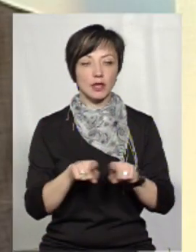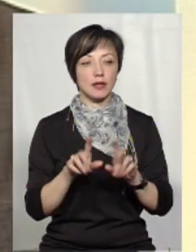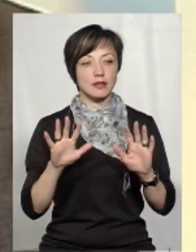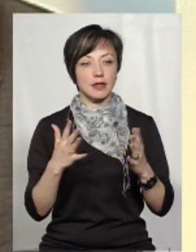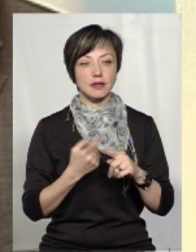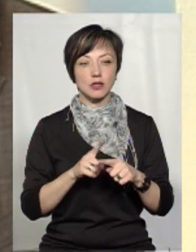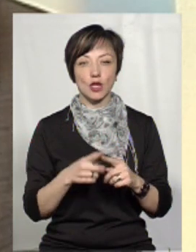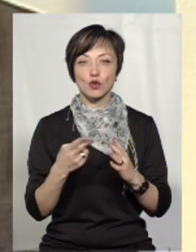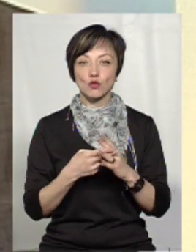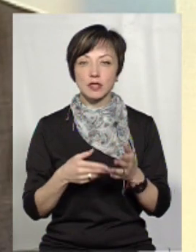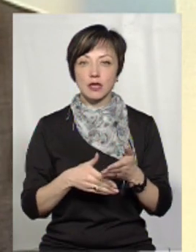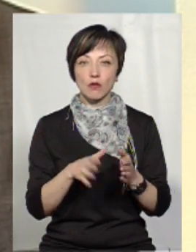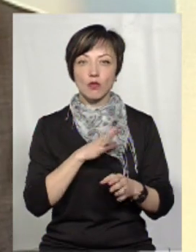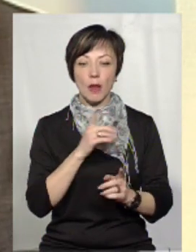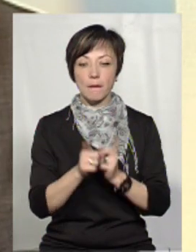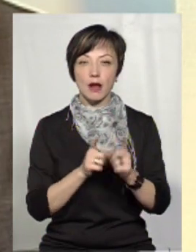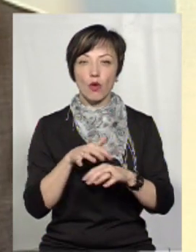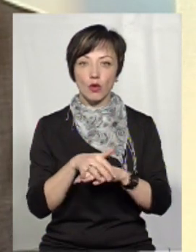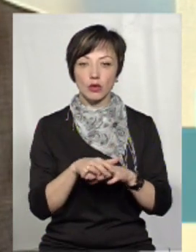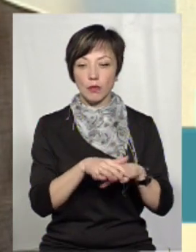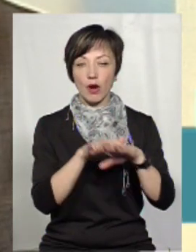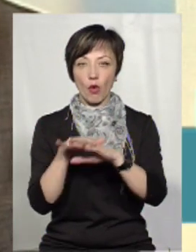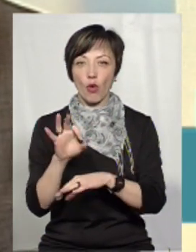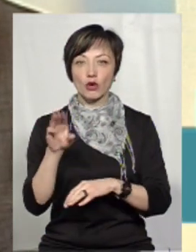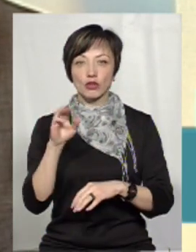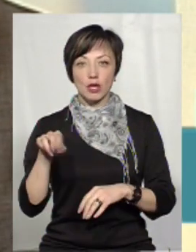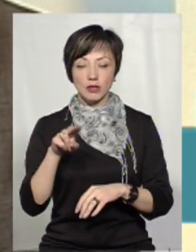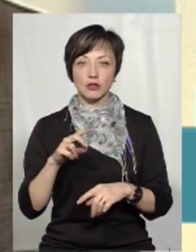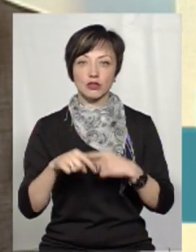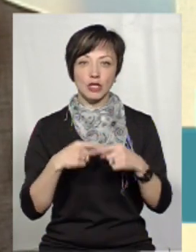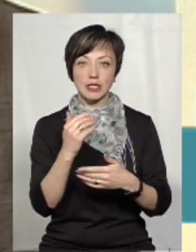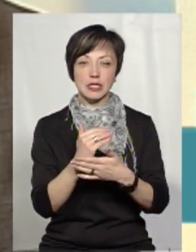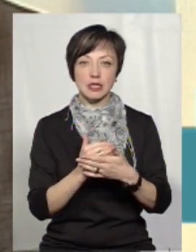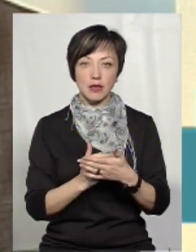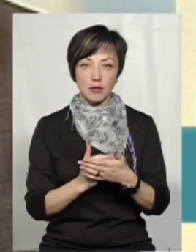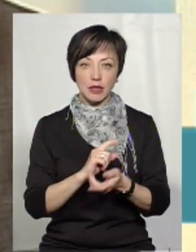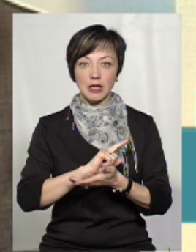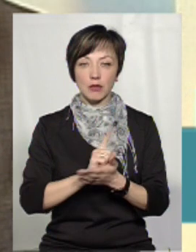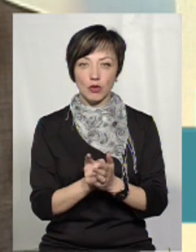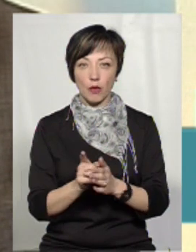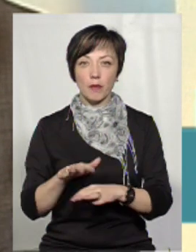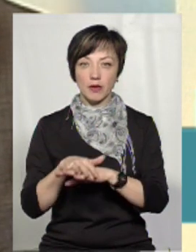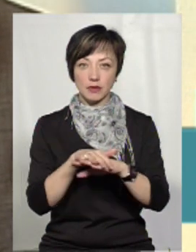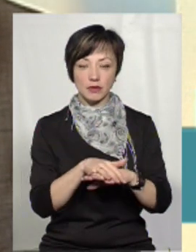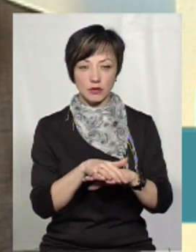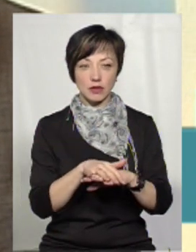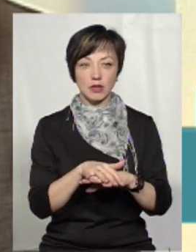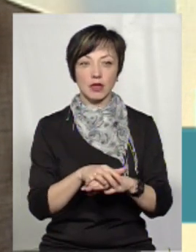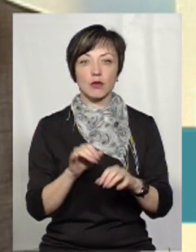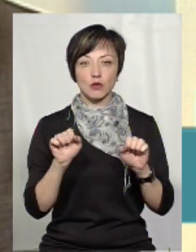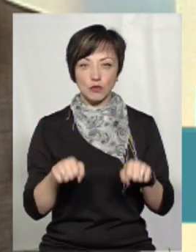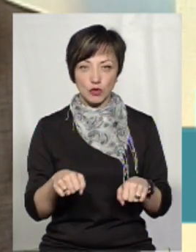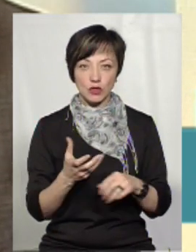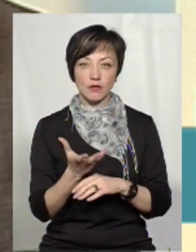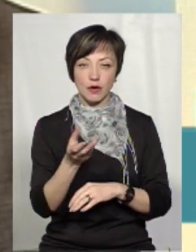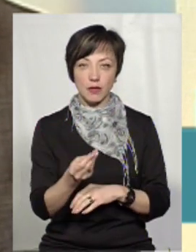статися, що ця субсидія була перерахована на Ощадний банк для виплати через систему термінових переказів швидка копійка, і ми